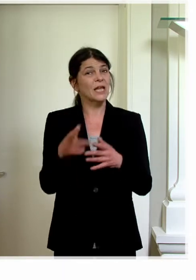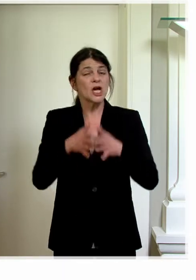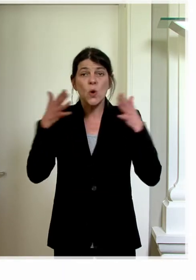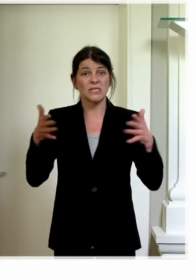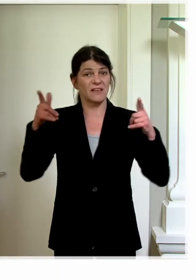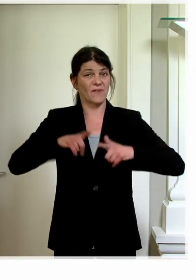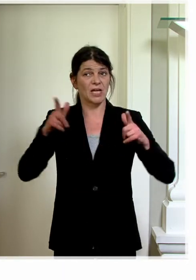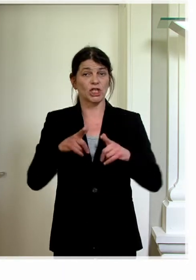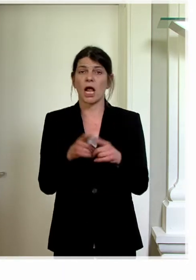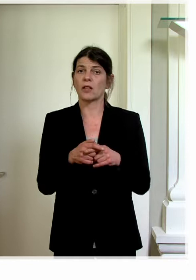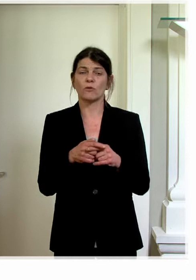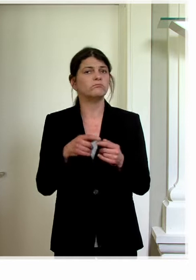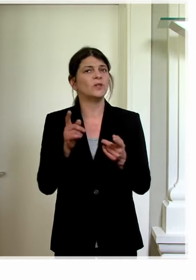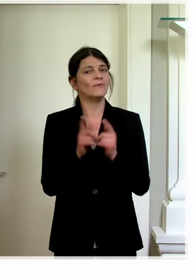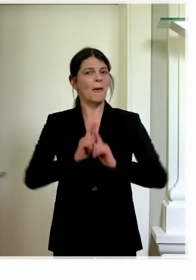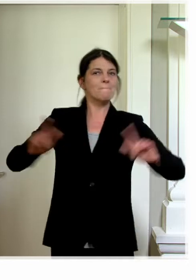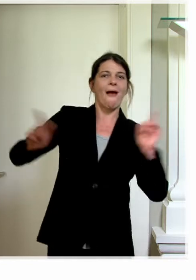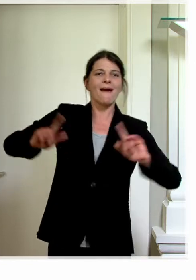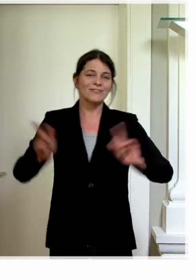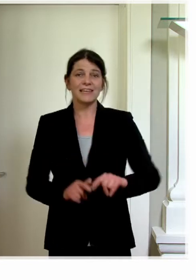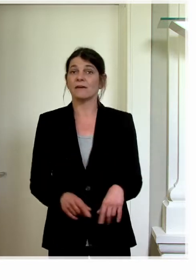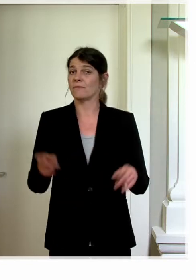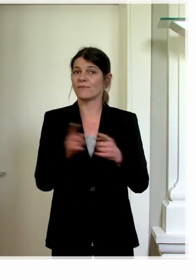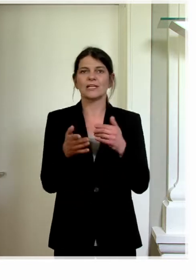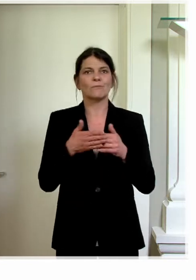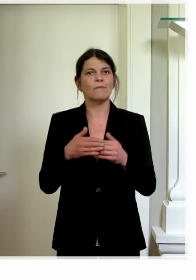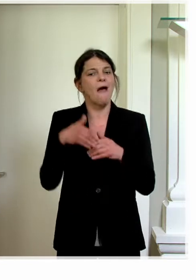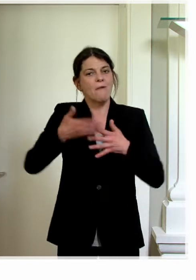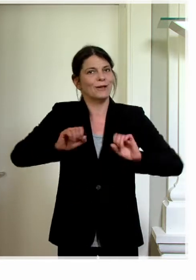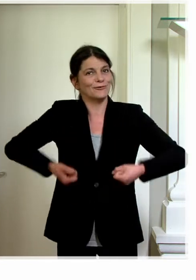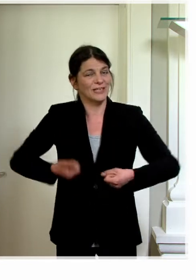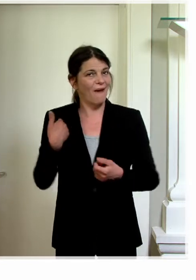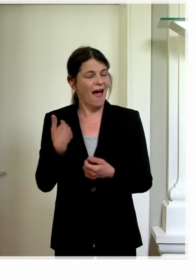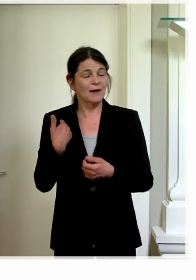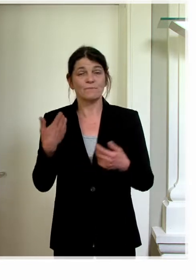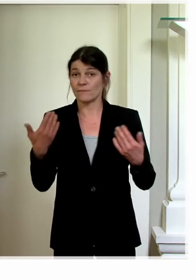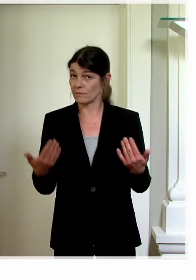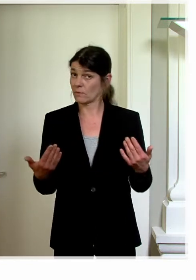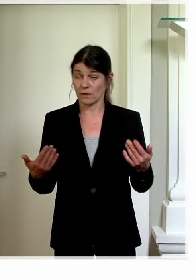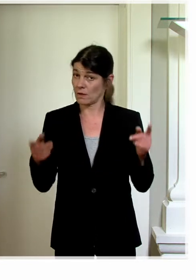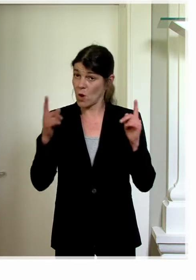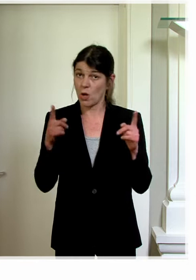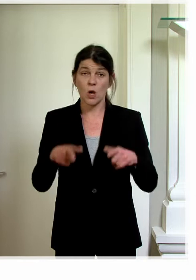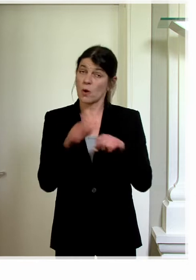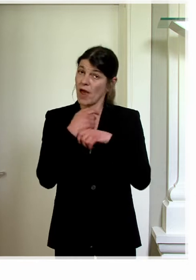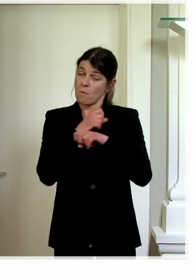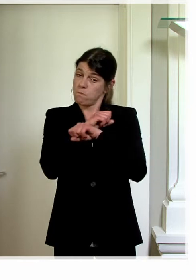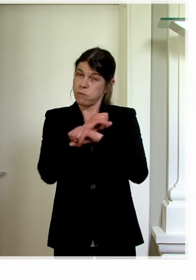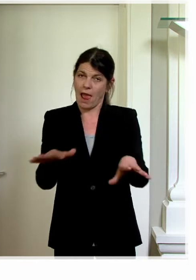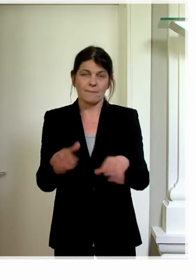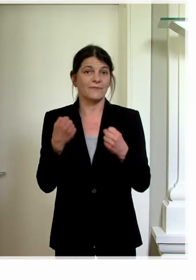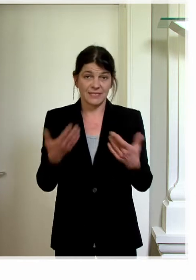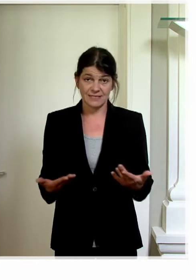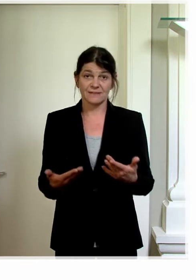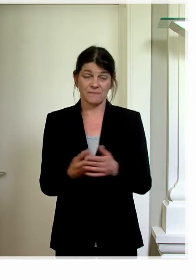Veranstaltungen und ein Partyverhalten, zum Beispiel, wie es in Apresci vorkam, Herde von Ausbrüchen waren.